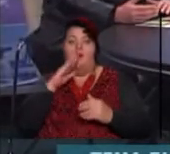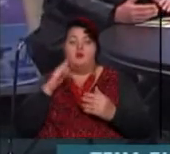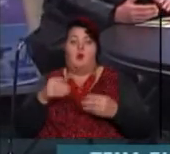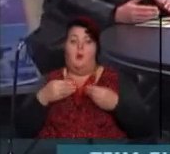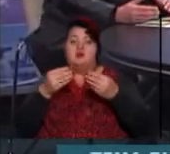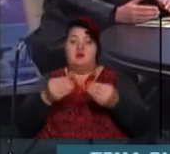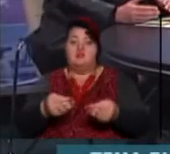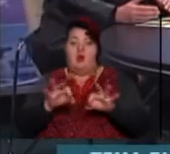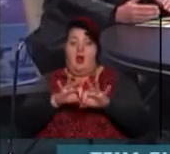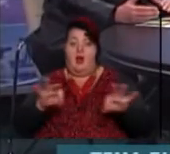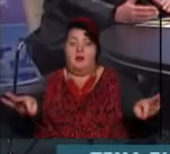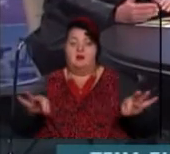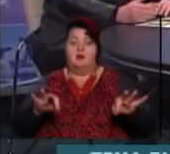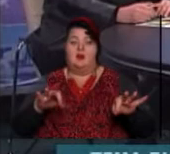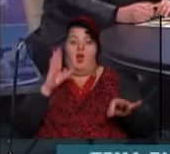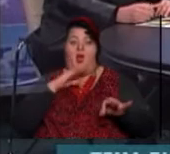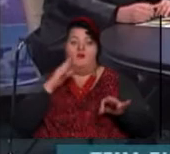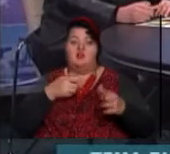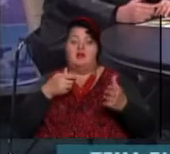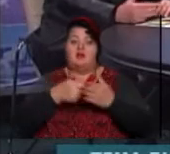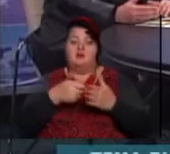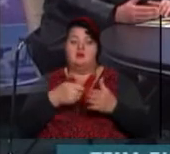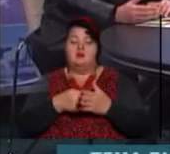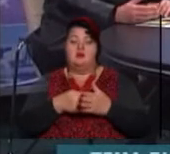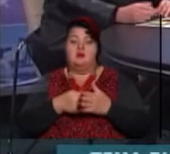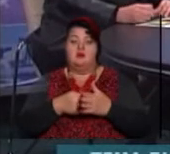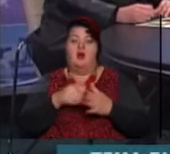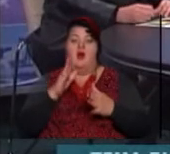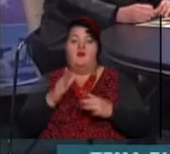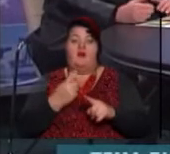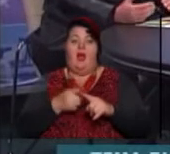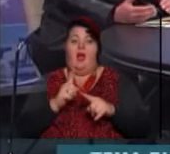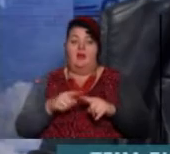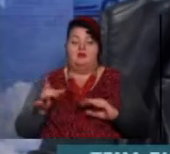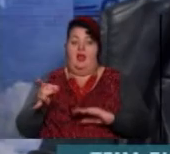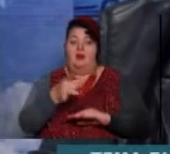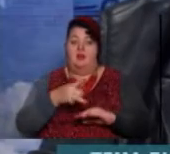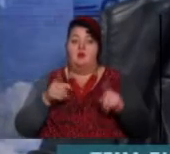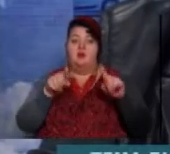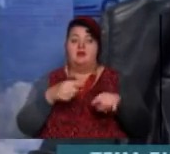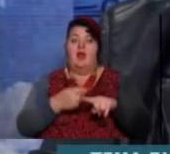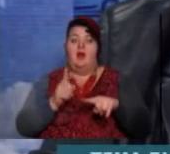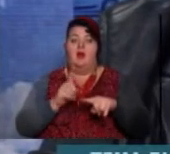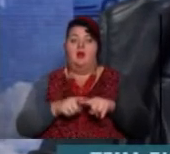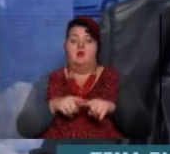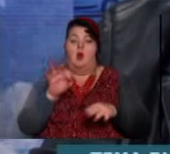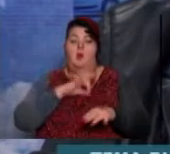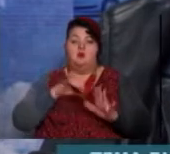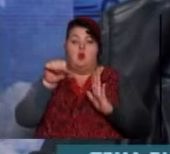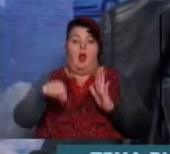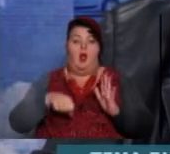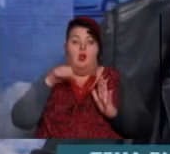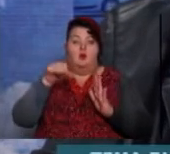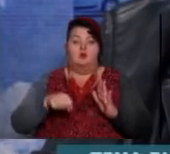то водоснабження, в цих регіонах, ті, які використовуються колодцями, звісно,